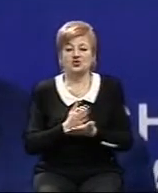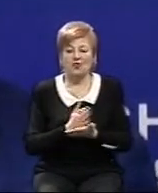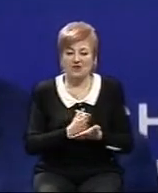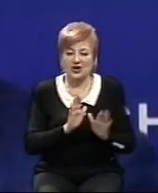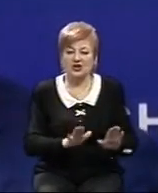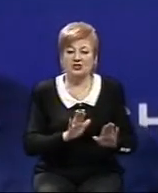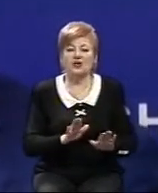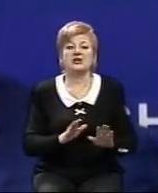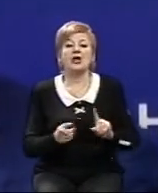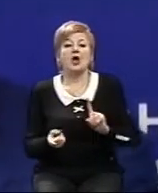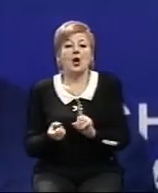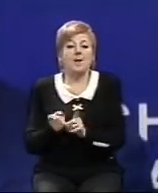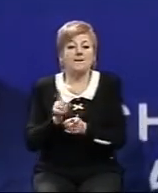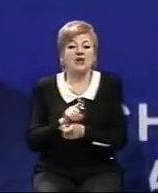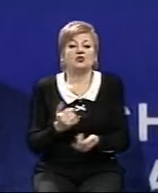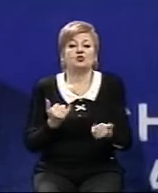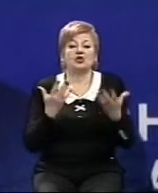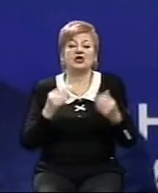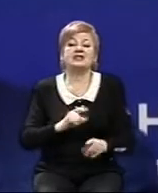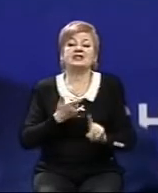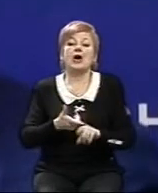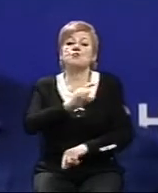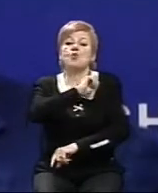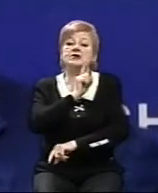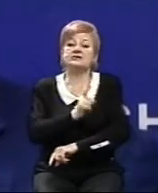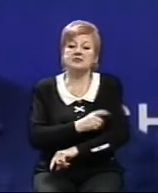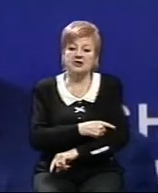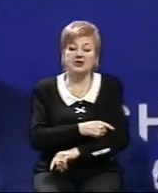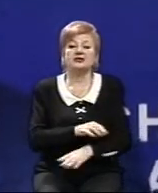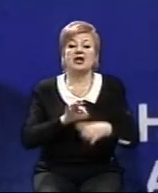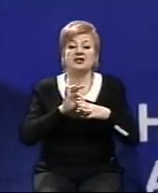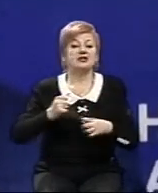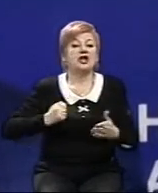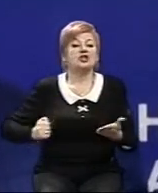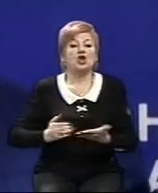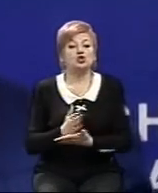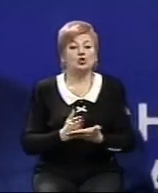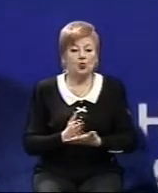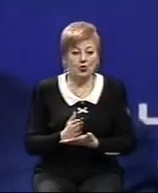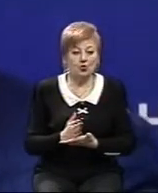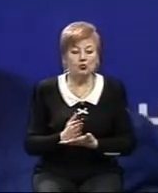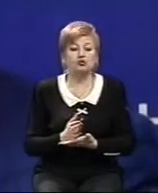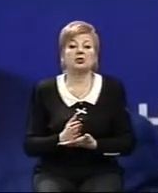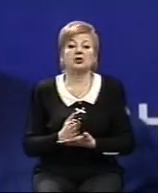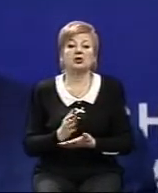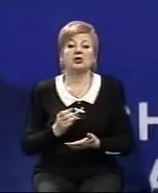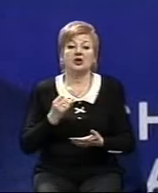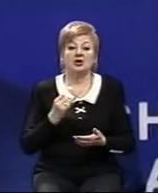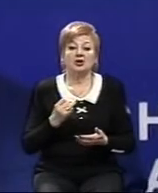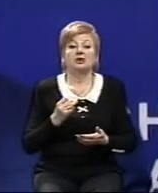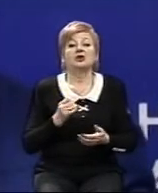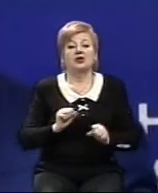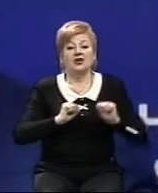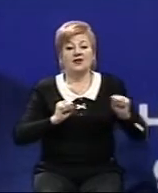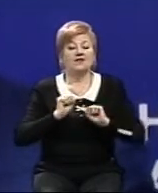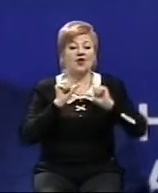органів переведені на сьогоднішній день на посилений варіант несення служби, а також відмінні відпустки, якісь відрядження.